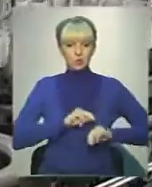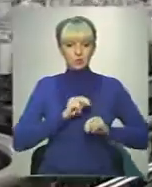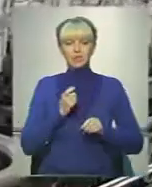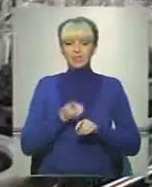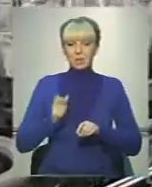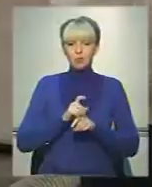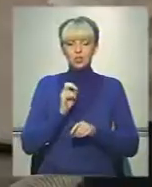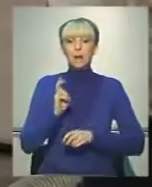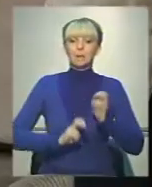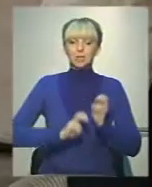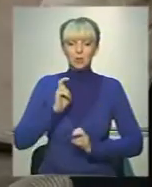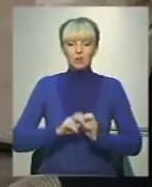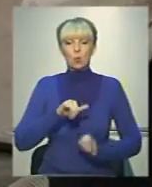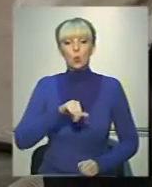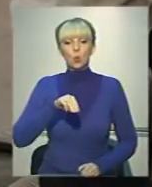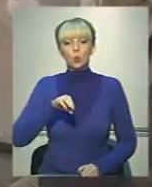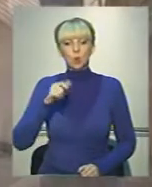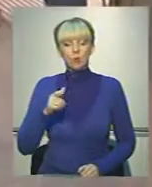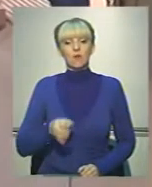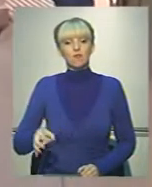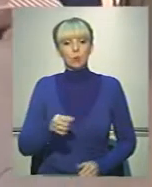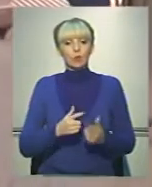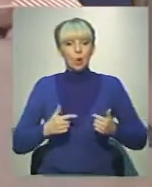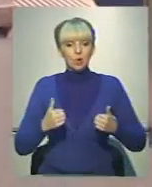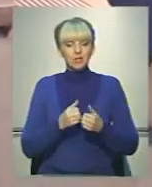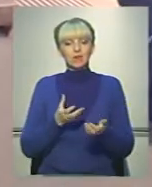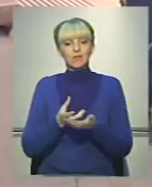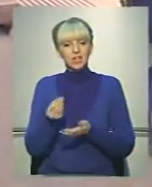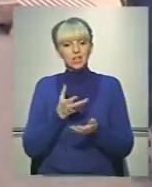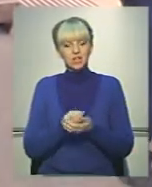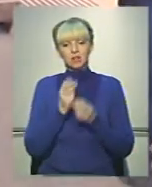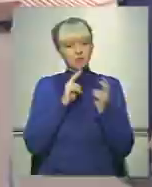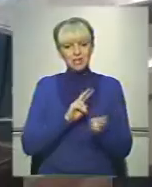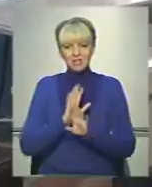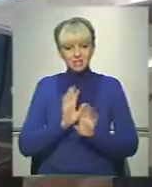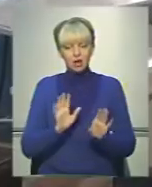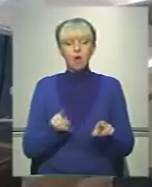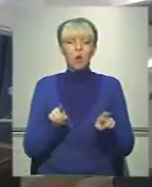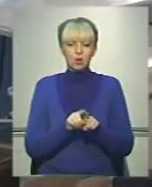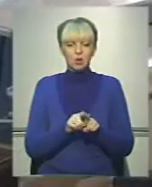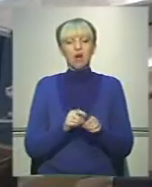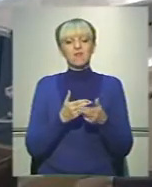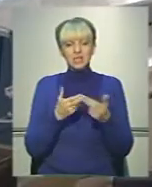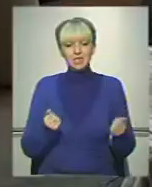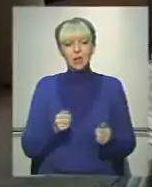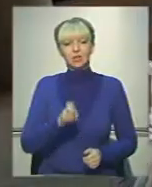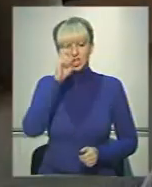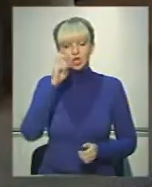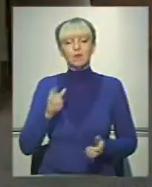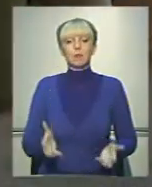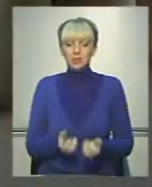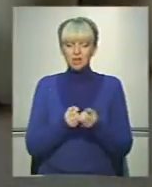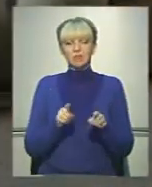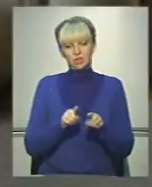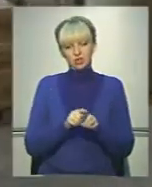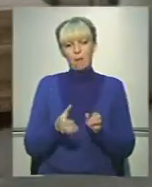здебільшого на підприємствах у ТОГ. В обласній організації на фінансування не скаржаться. Однак визнають – державної підтримки